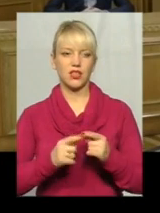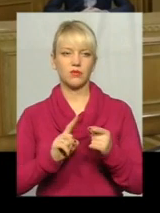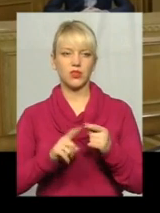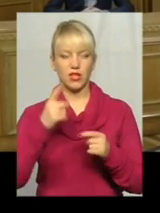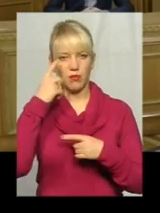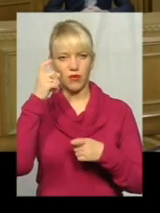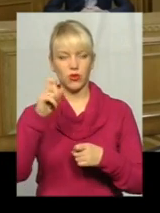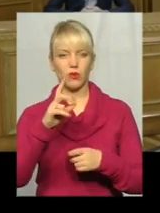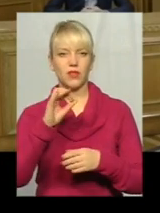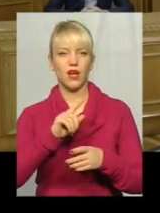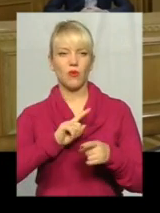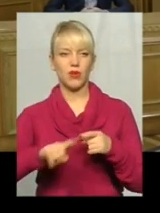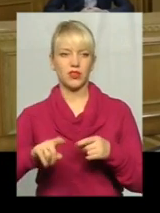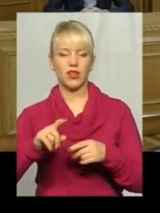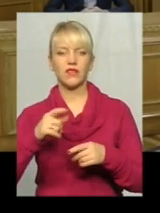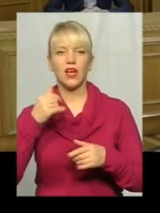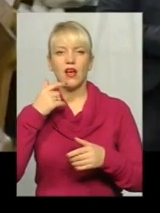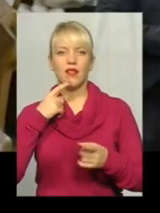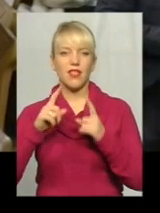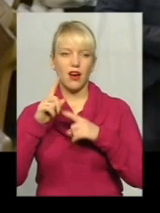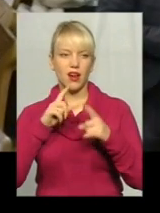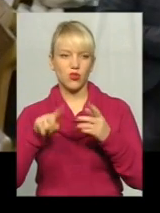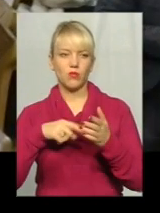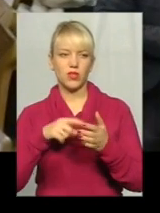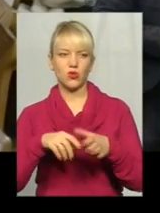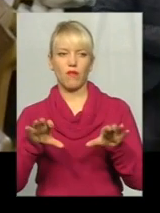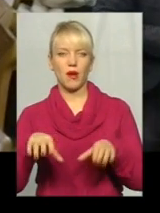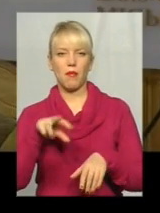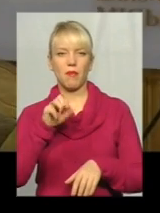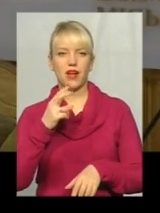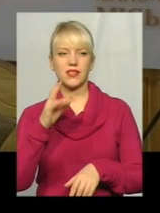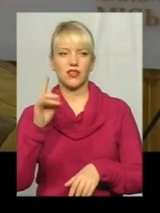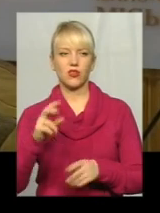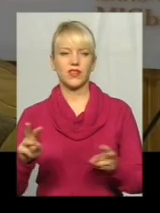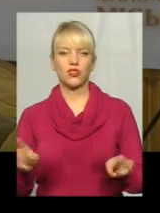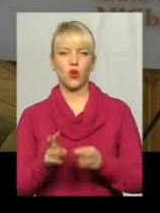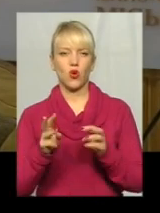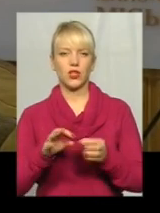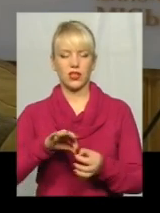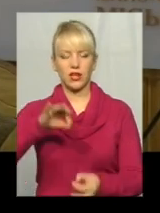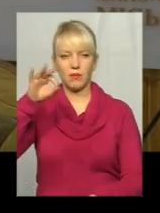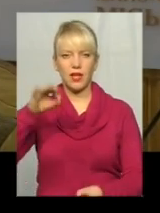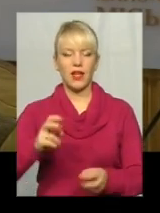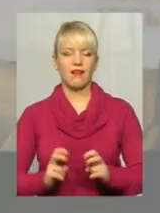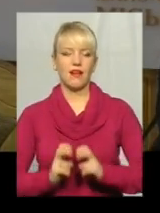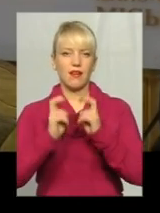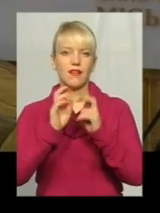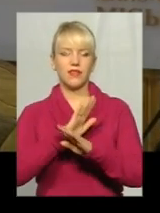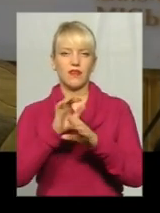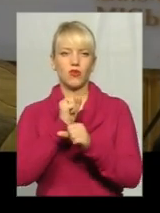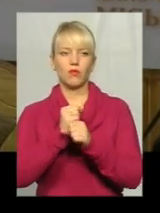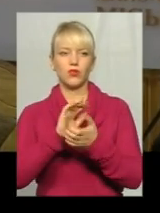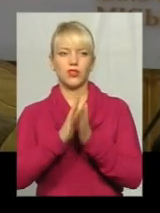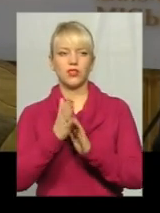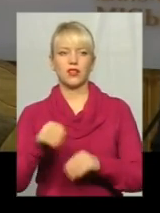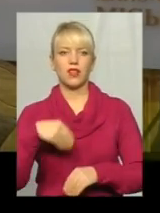це повідомили на оперативній нараді у міського голови Руслана Марцинківа. Згоріли кабельні лінії, ліфт не в робочому стані. Даємо